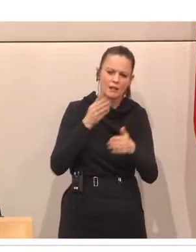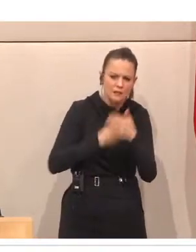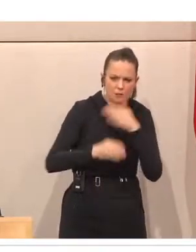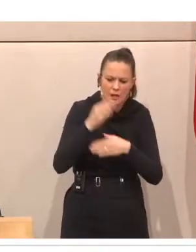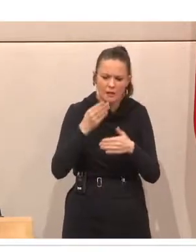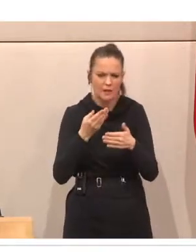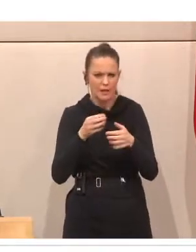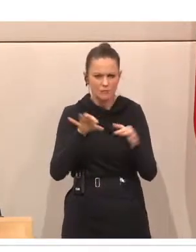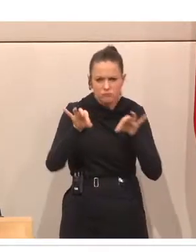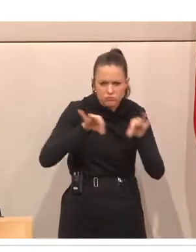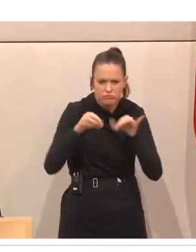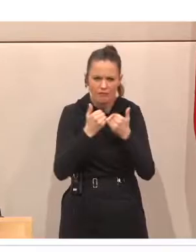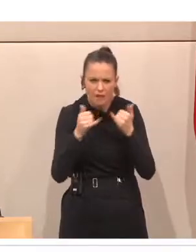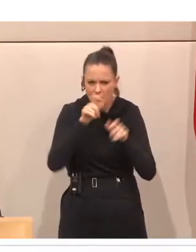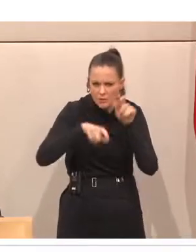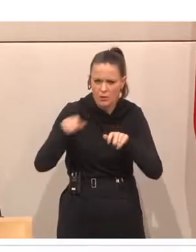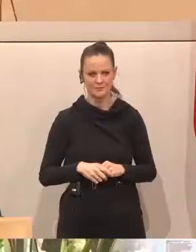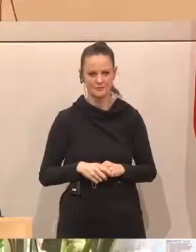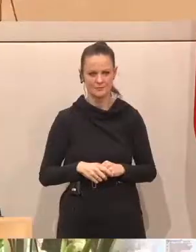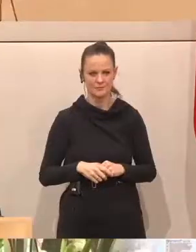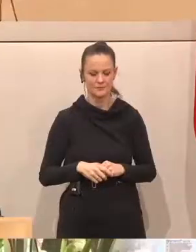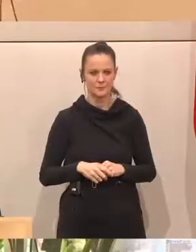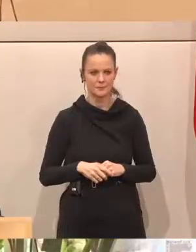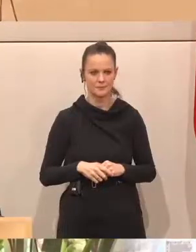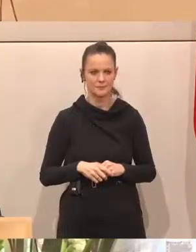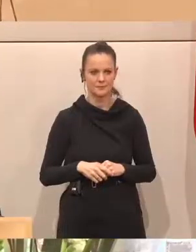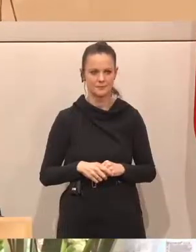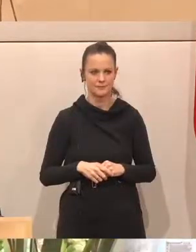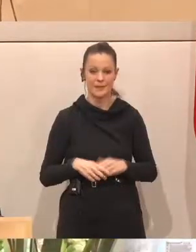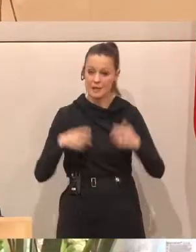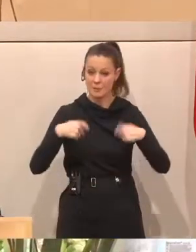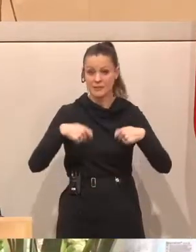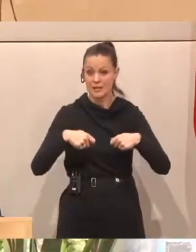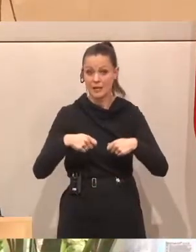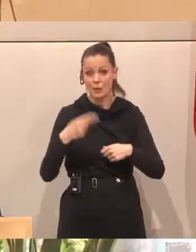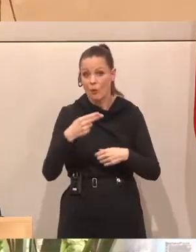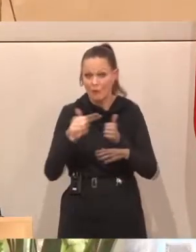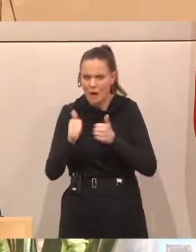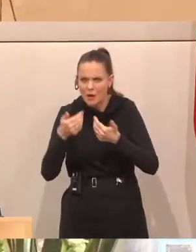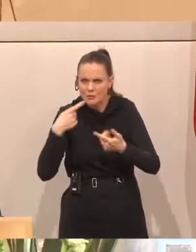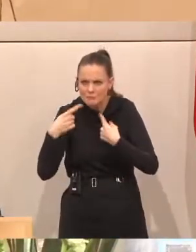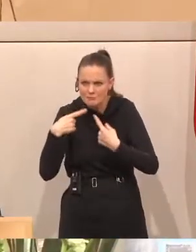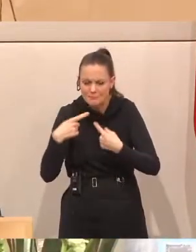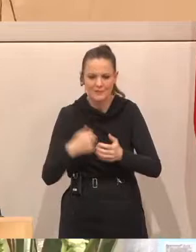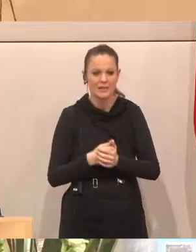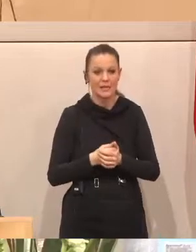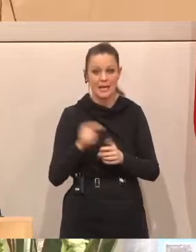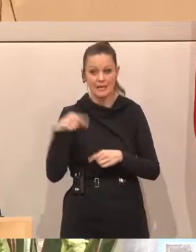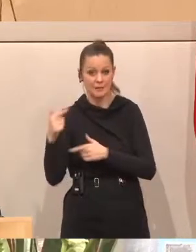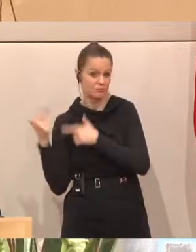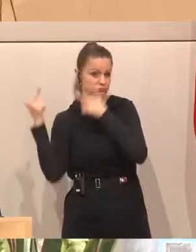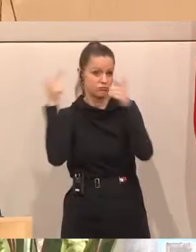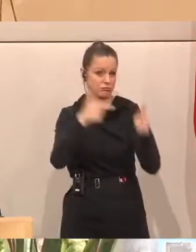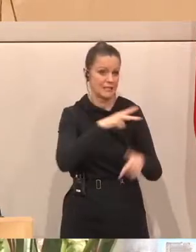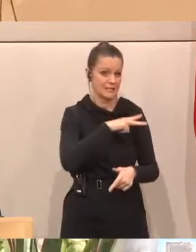Disabilities und Personen mit reduziertem Mobilität. Ich darf hier den Präsidenten Hofer zusammenfassen. Er wird nach Zagreb reisen mit einer